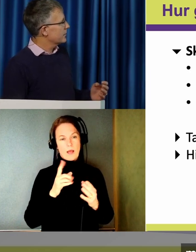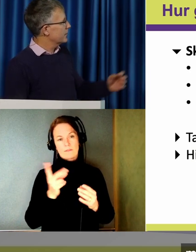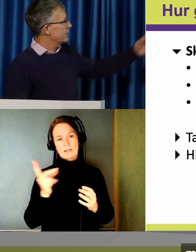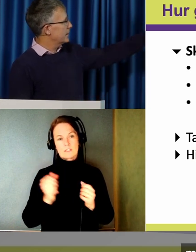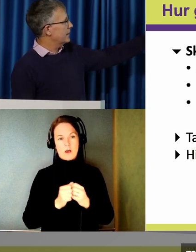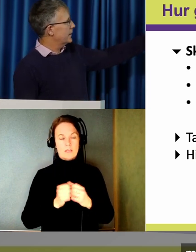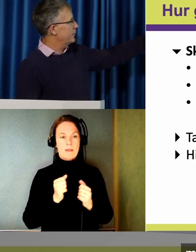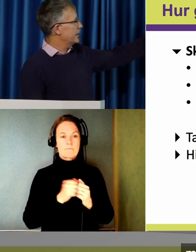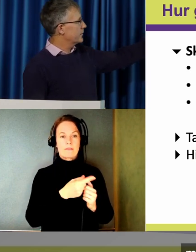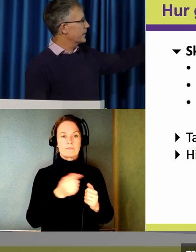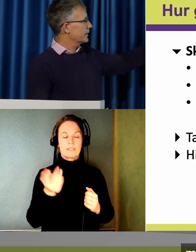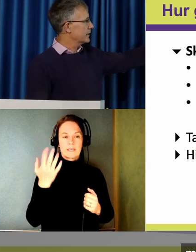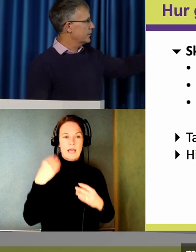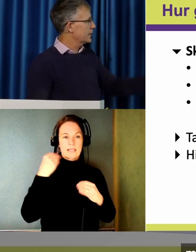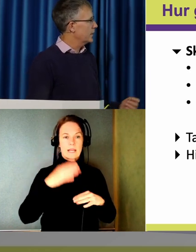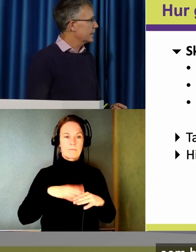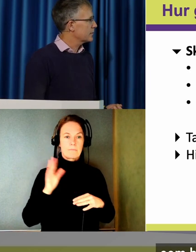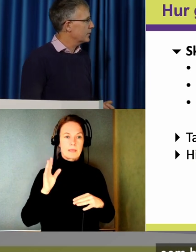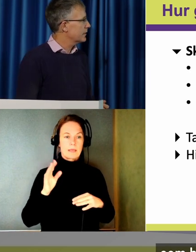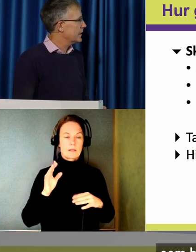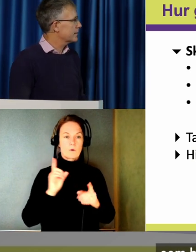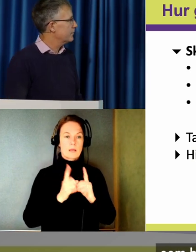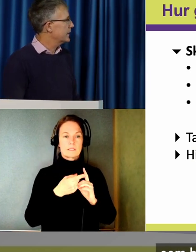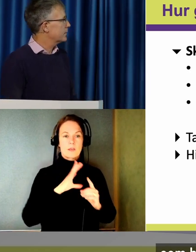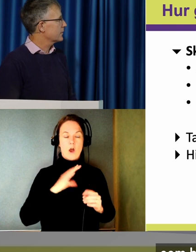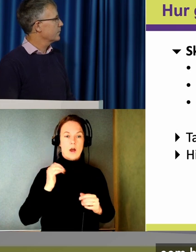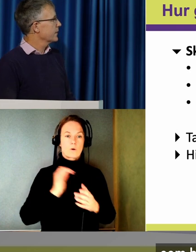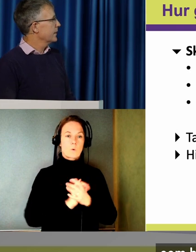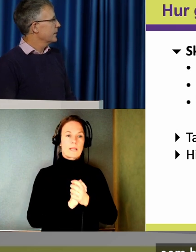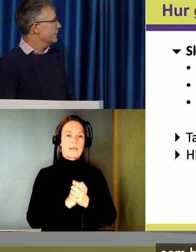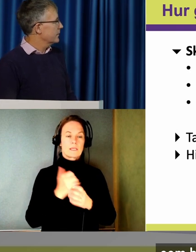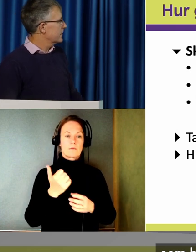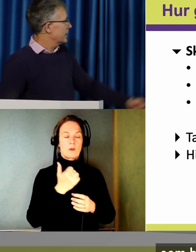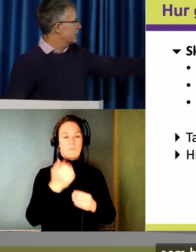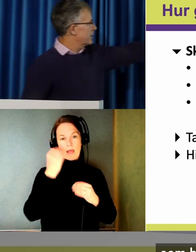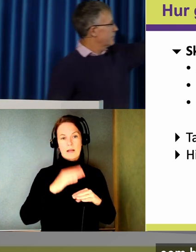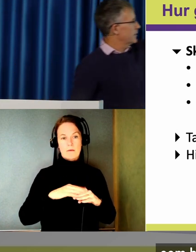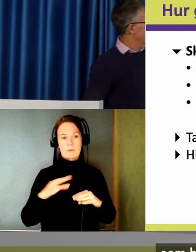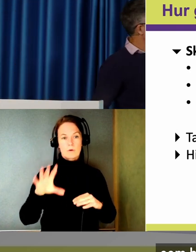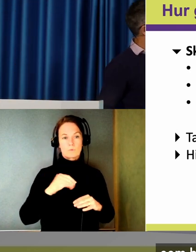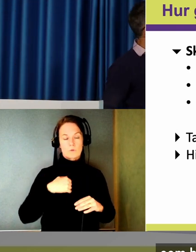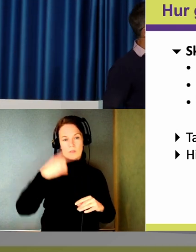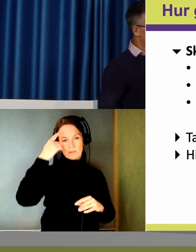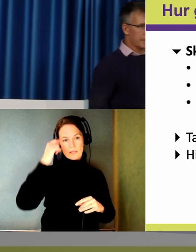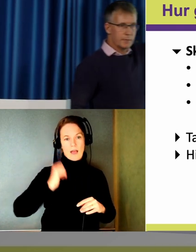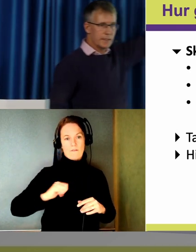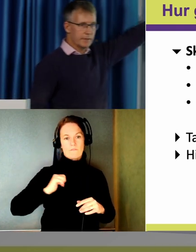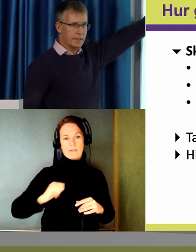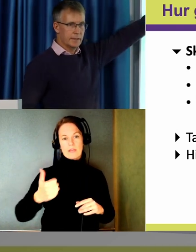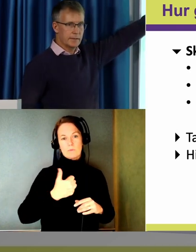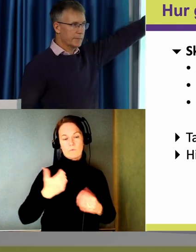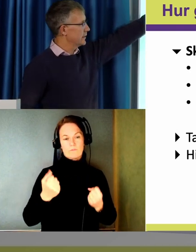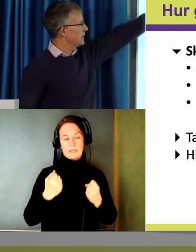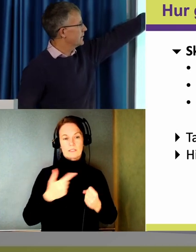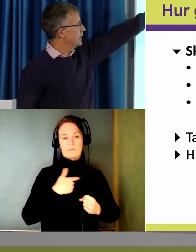ni skulle kunna lära er mer. Och kanske har ni kollegor som behöver lära sig mer också. Och då tänker jag att använda behov är viktigt. Vi hade ju med